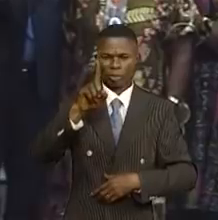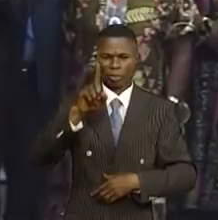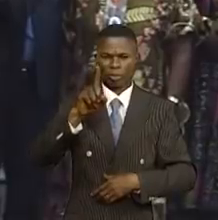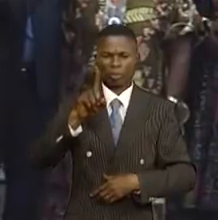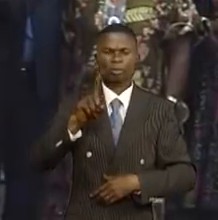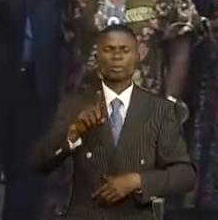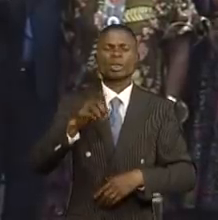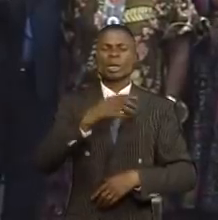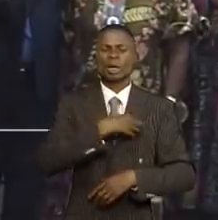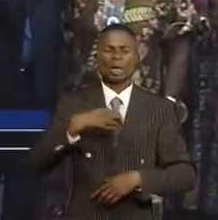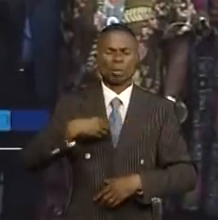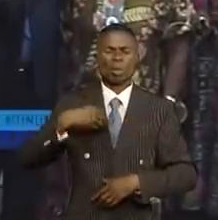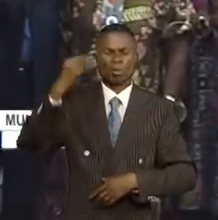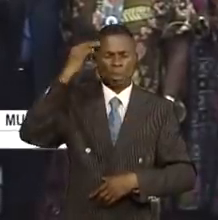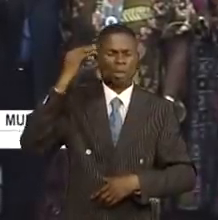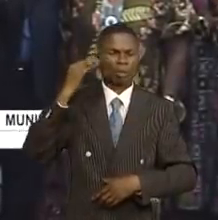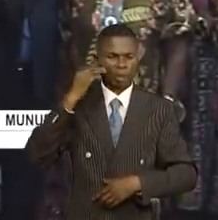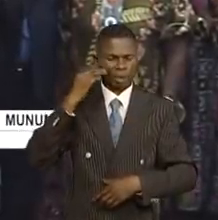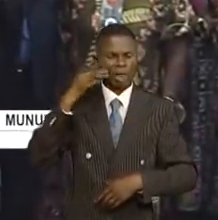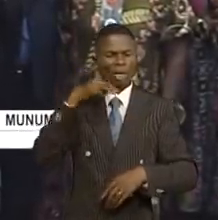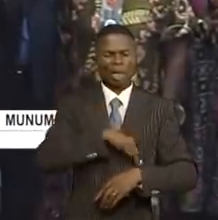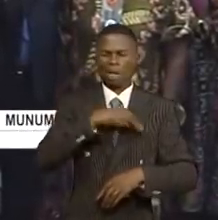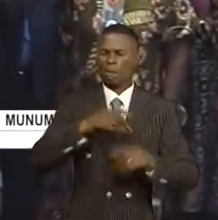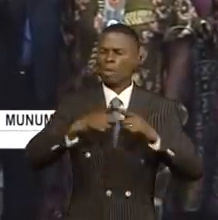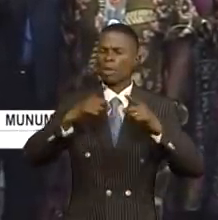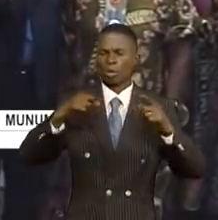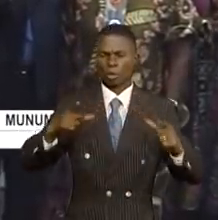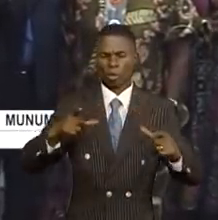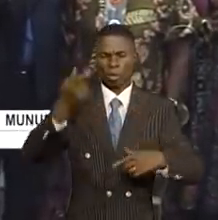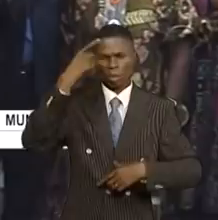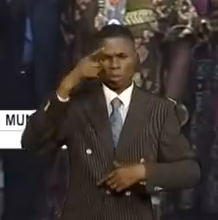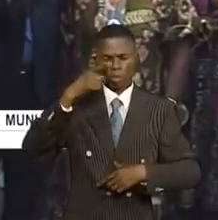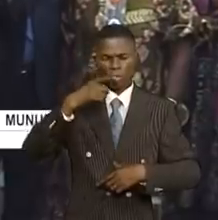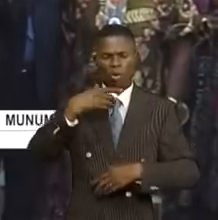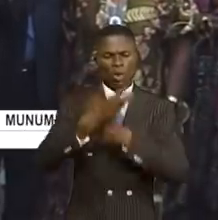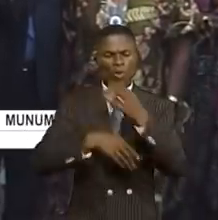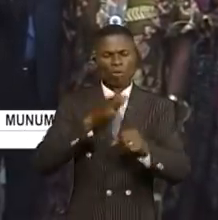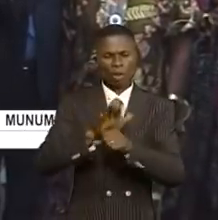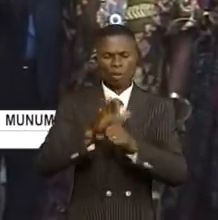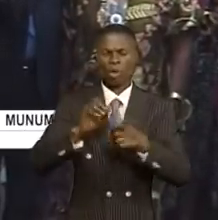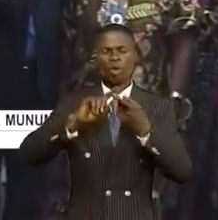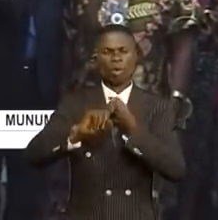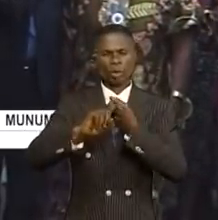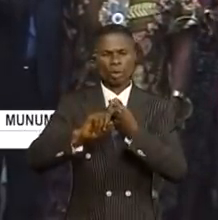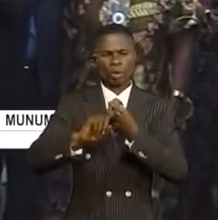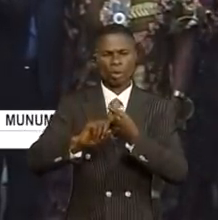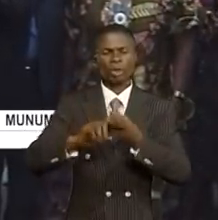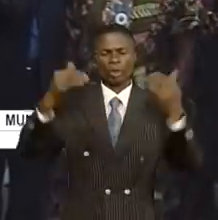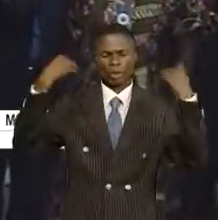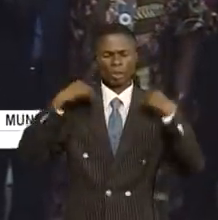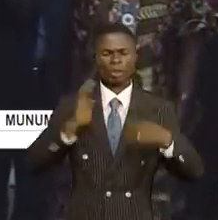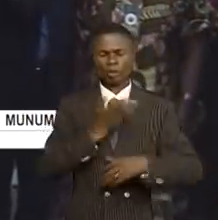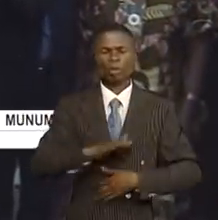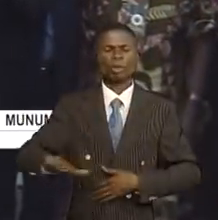promis dans l'accomplissement de sa mission pour mériter davantage la confiance que la haute hiérarchie de l